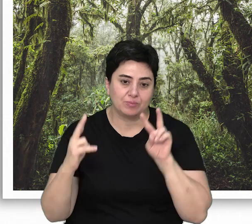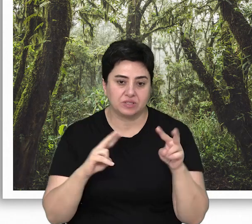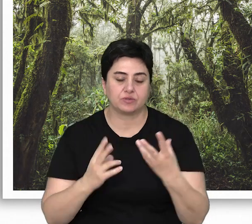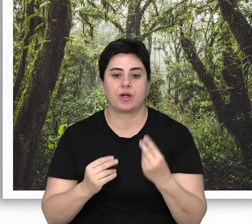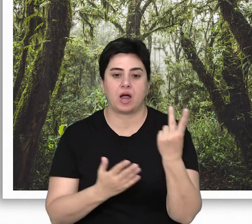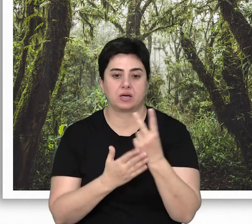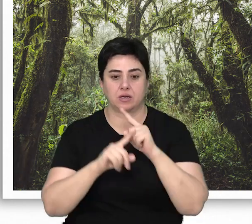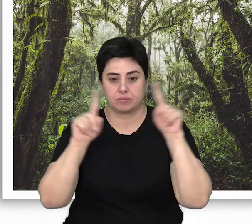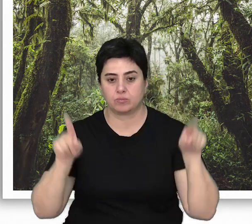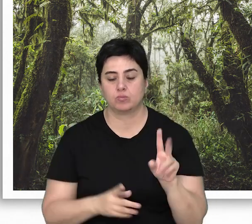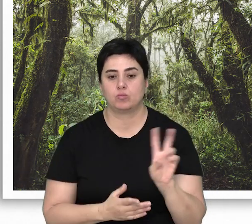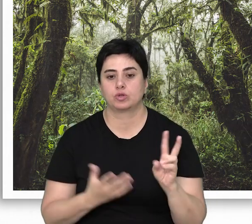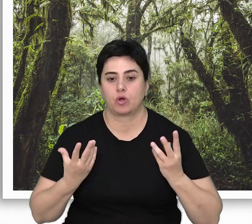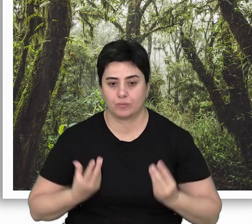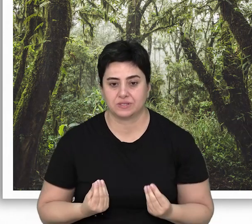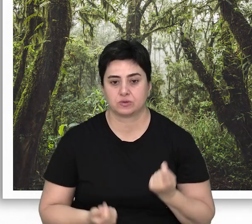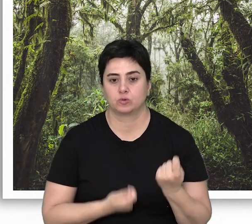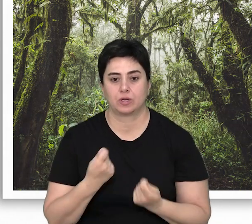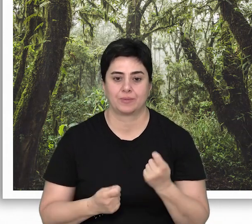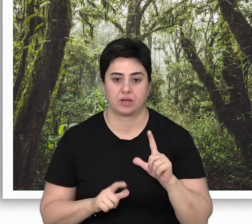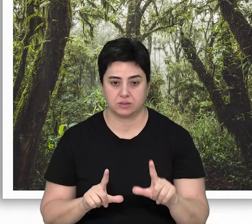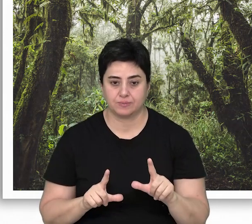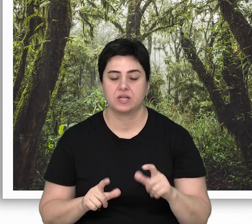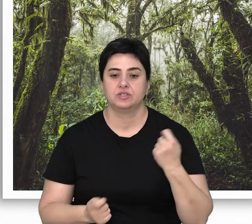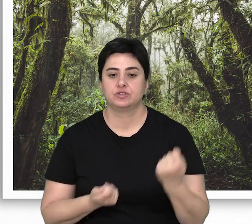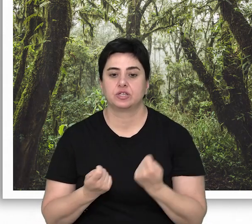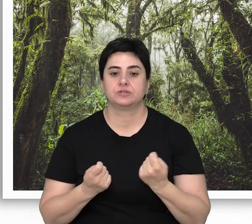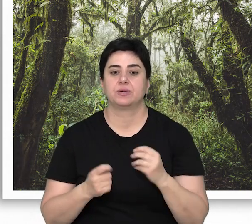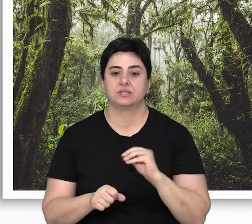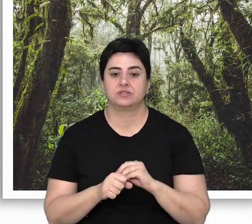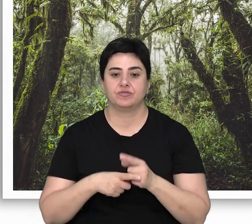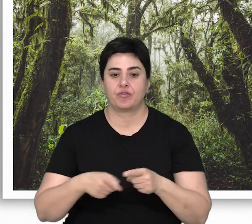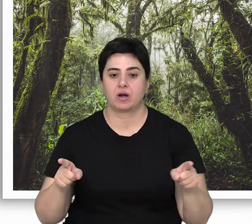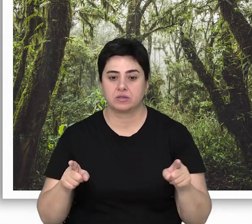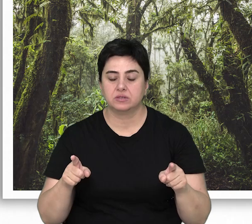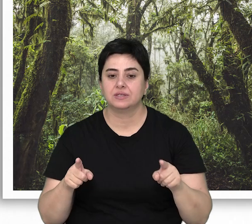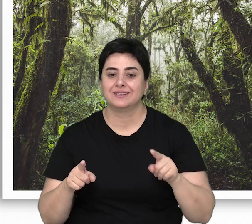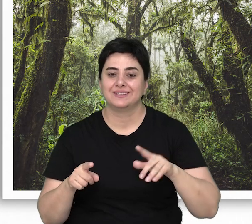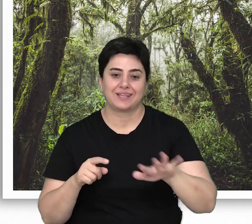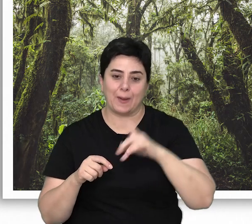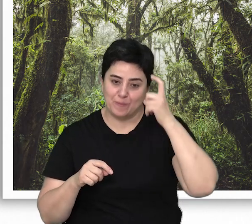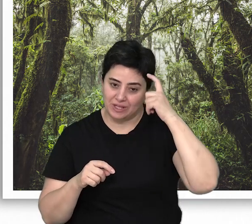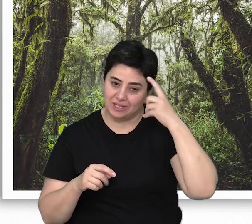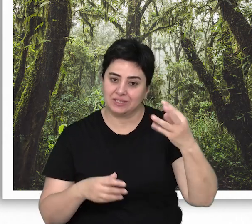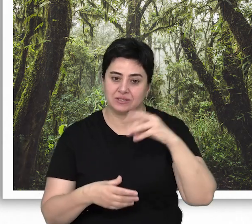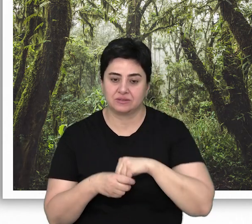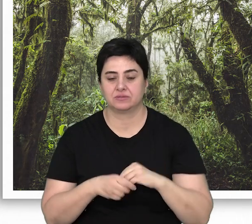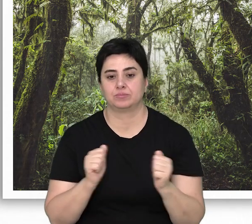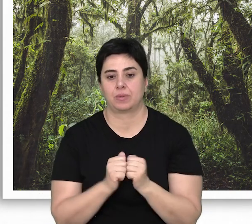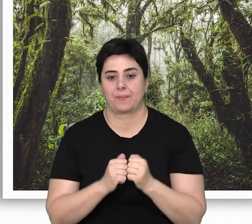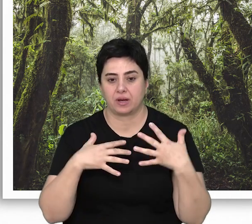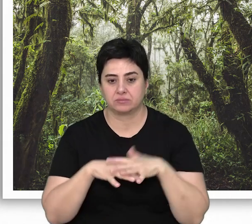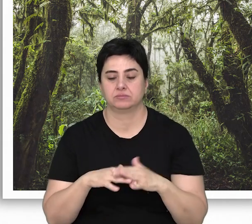farklı haritalama ve modelleme araçlarının kullanılması, çalışmanın farklı aşamalarına, yerel bilginin en